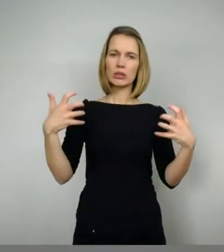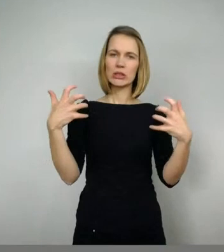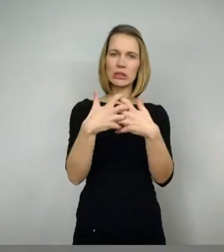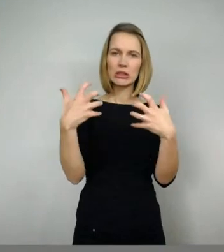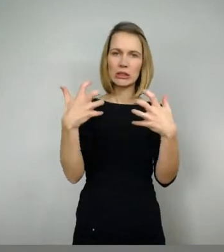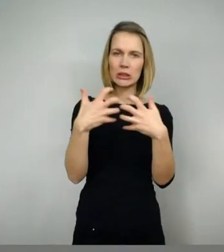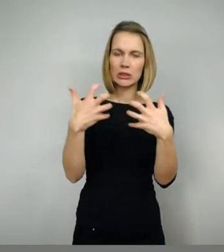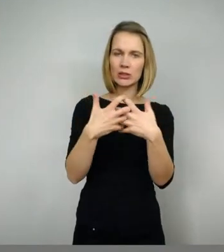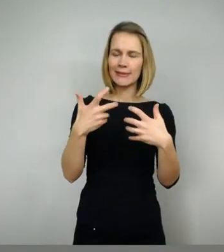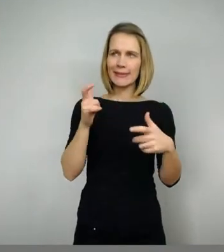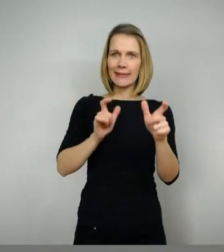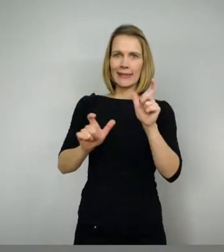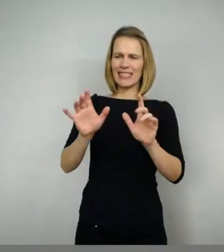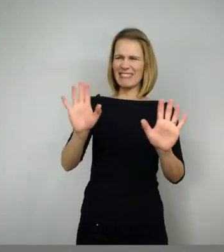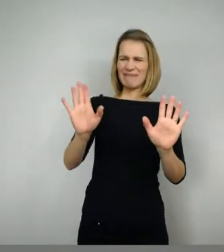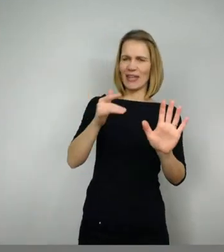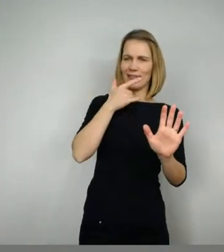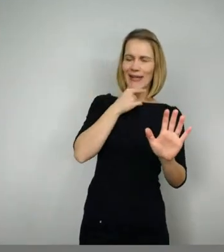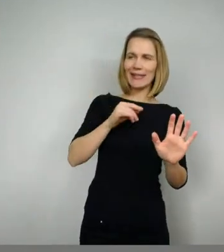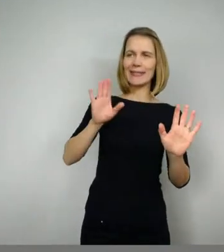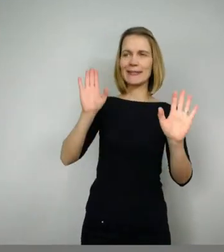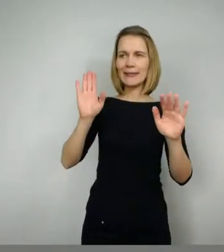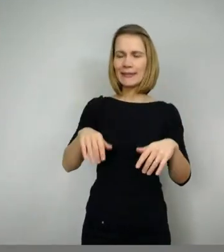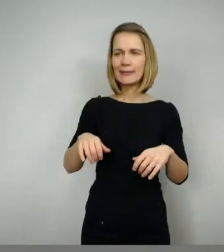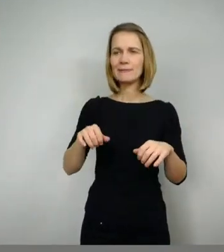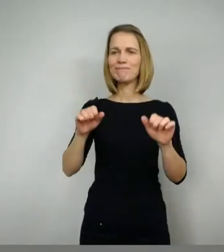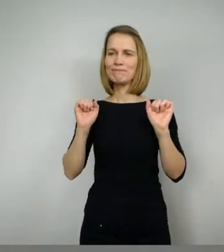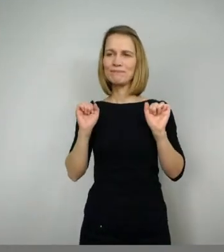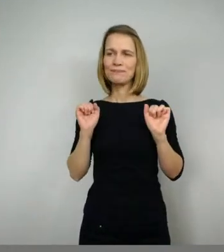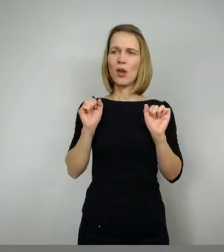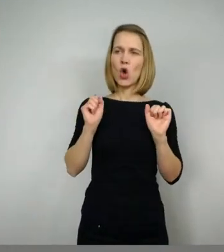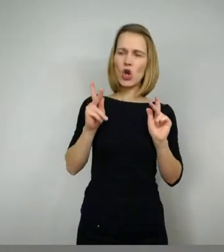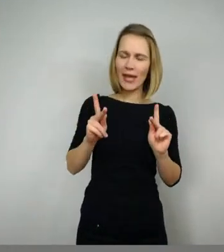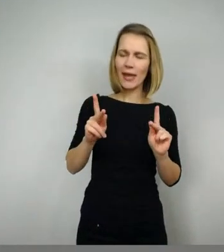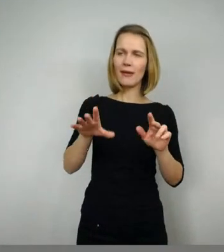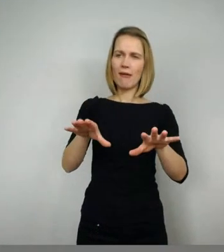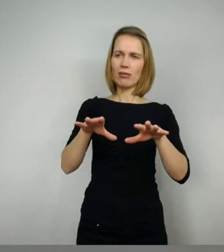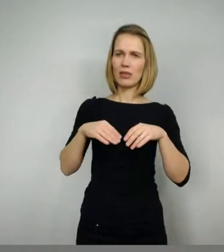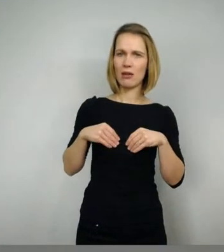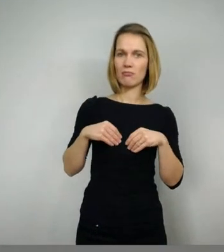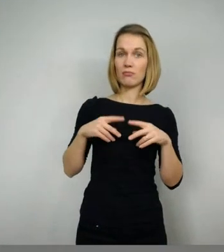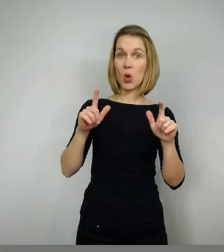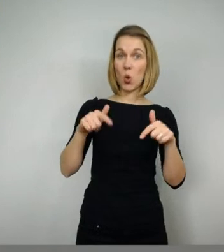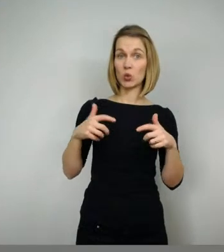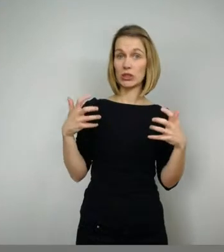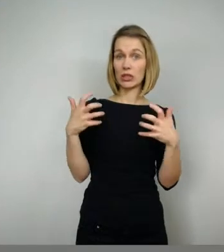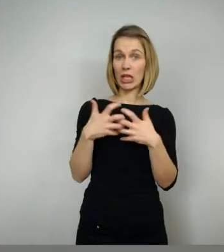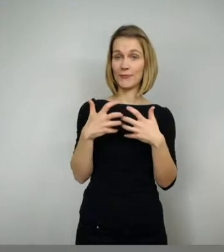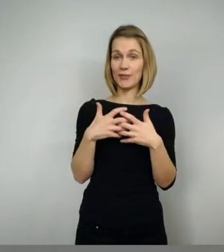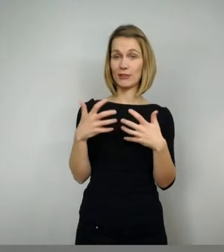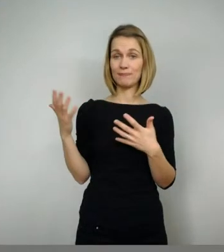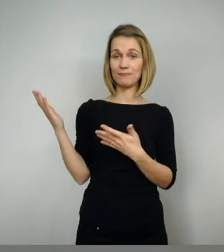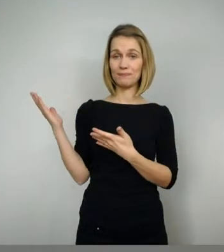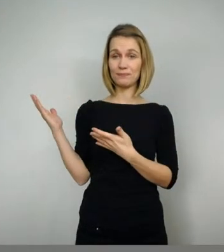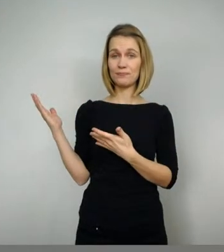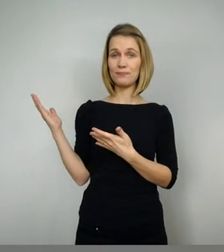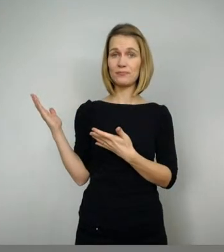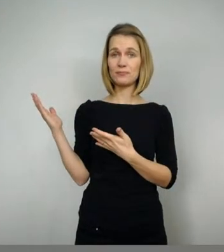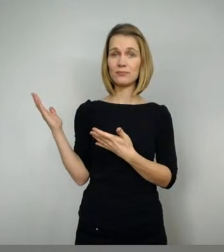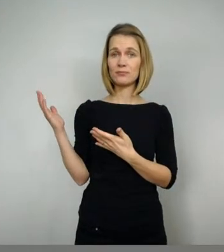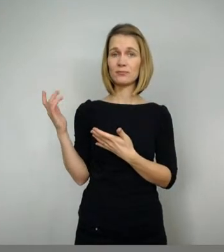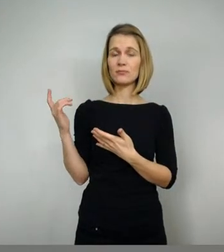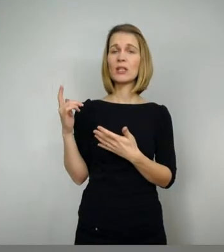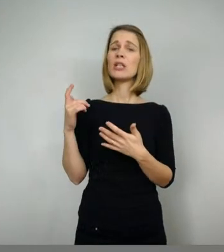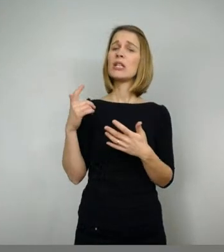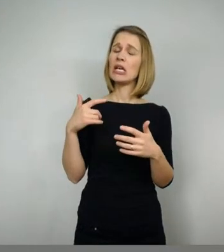am Anfang nicht so, aber dann lässt er sich doch drauf ein. Und sie kämpfen miteinander. Es ein sehr, sehr langer, sehr harter